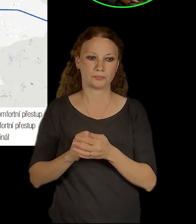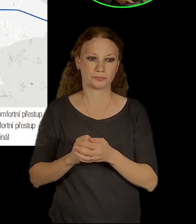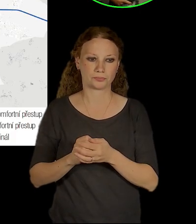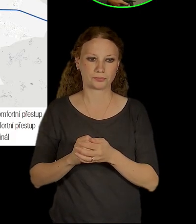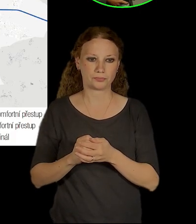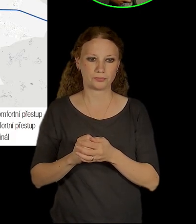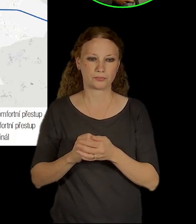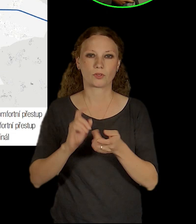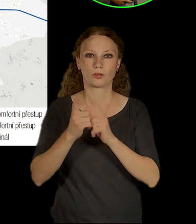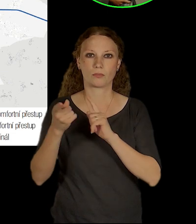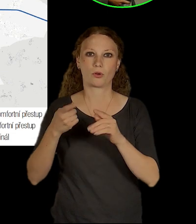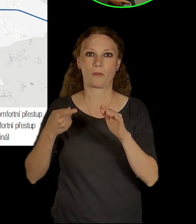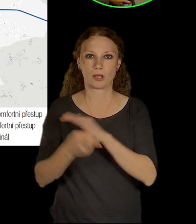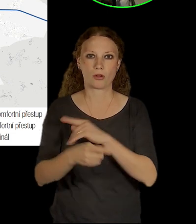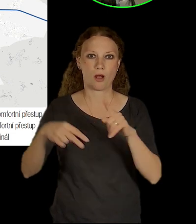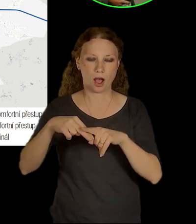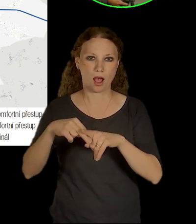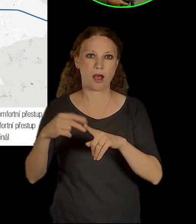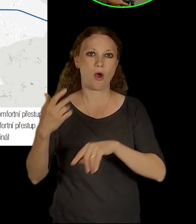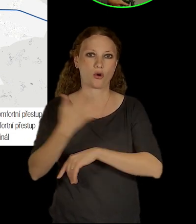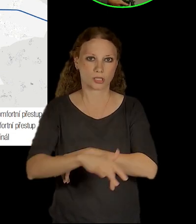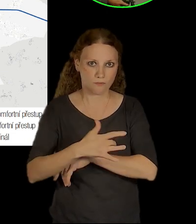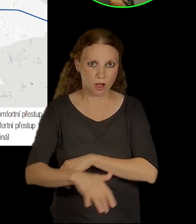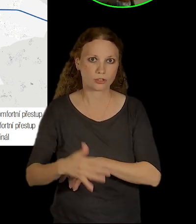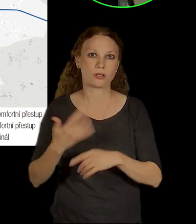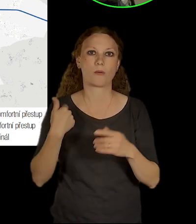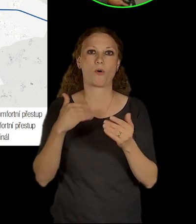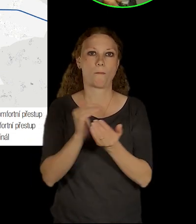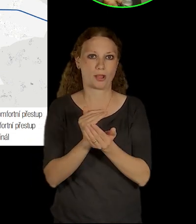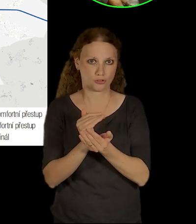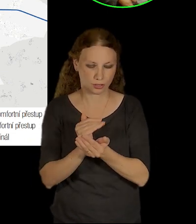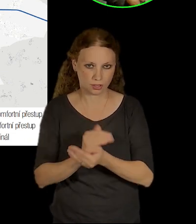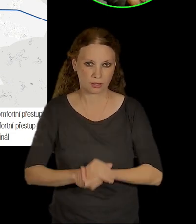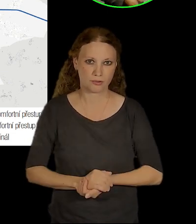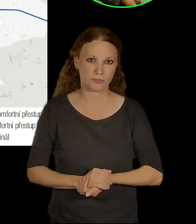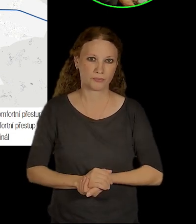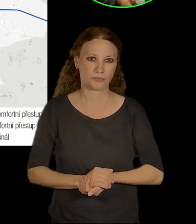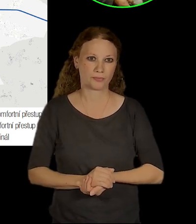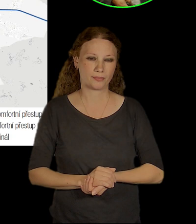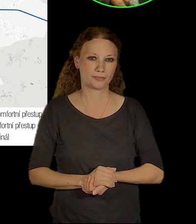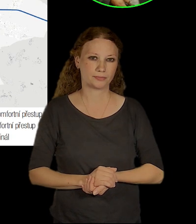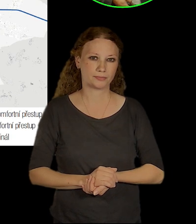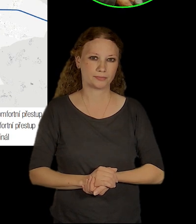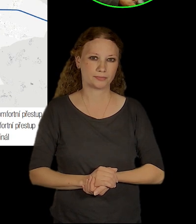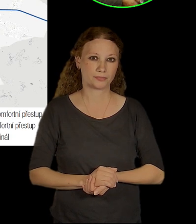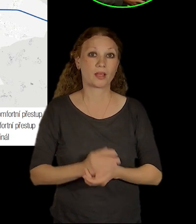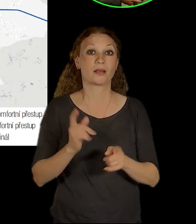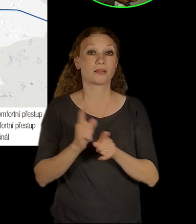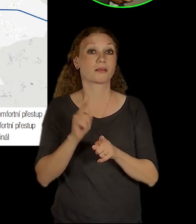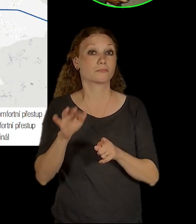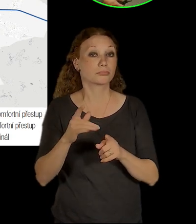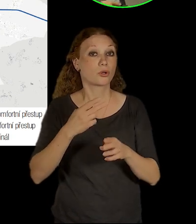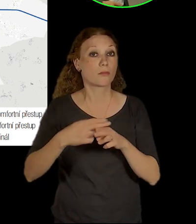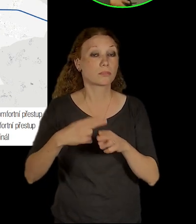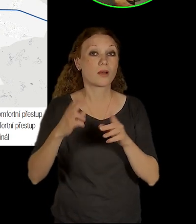linky A na depu Hostivař, respektive stanice Malešice. A je to taky zahradní město, které